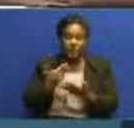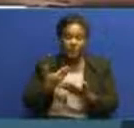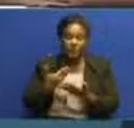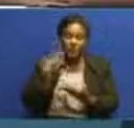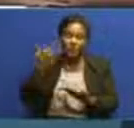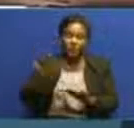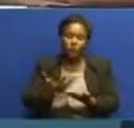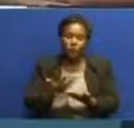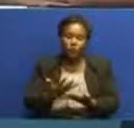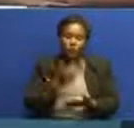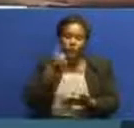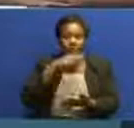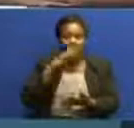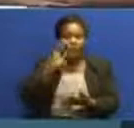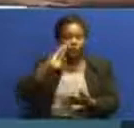muhimu na kisha mapumziko